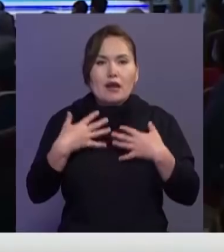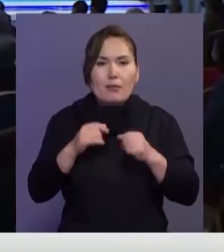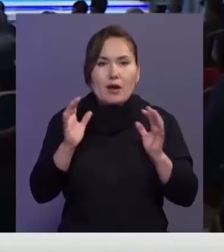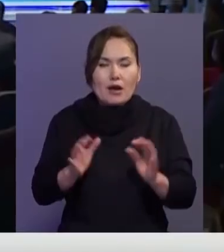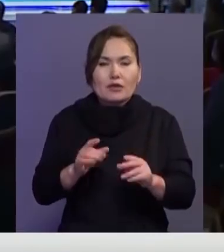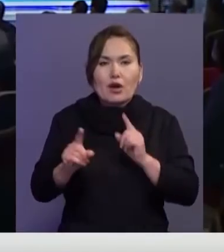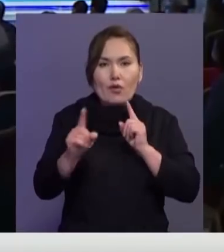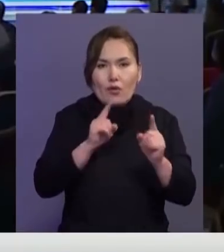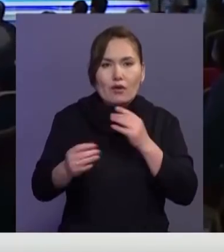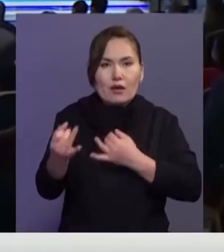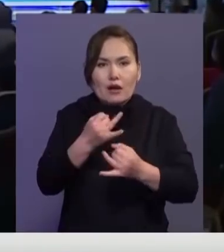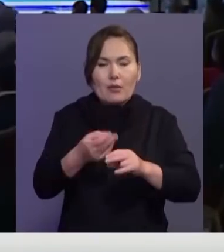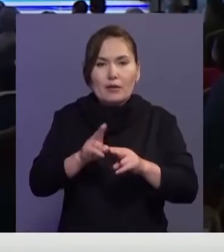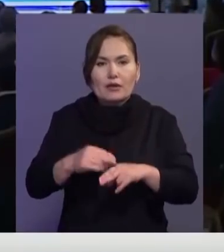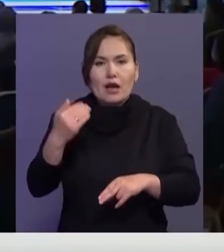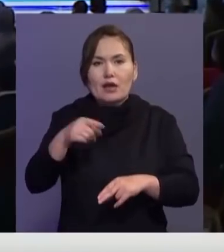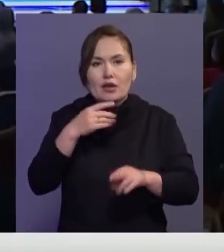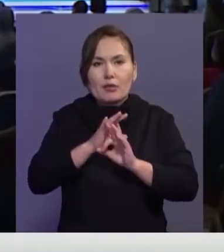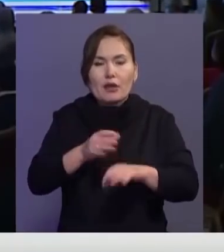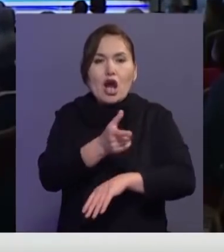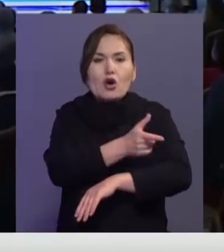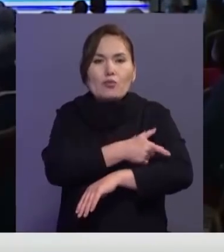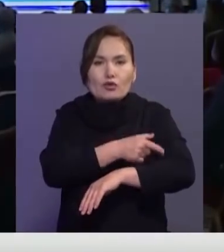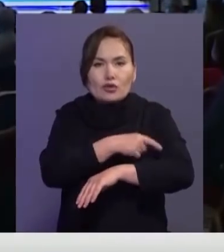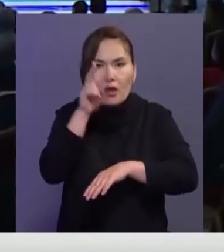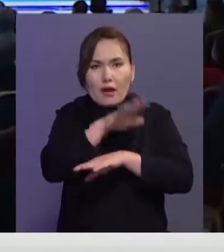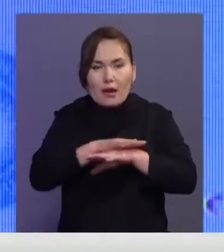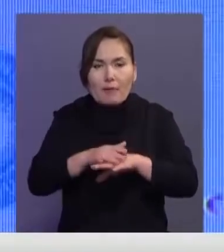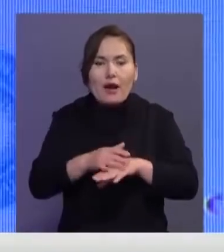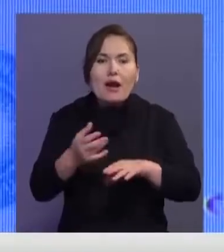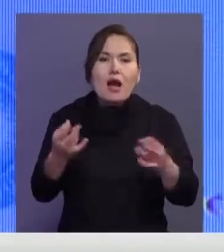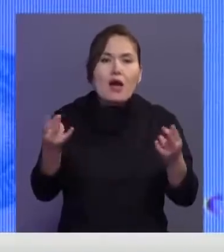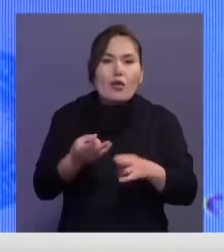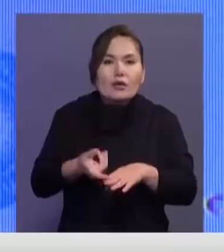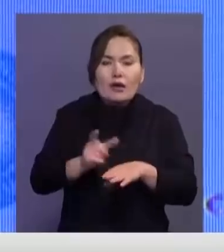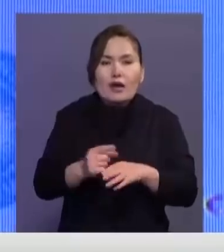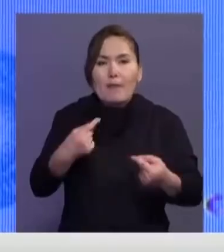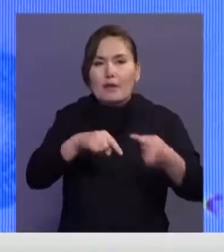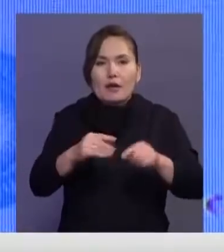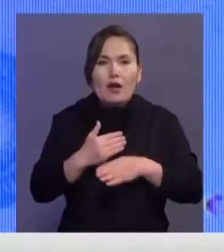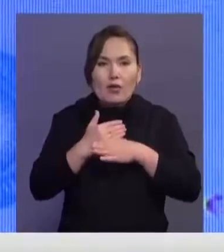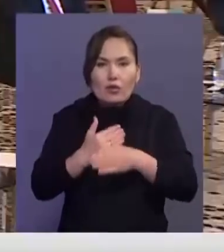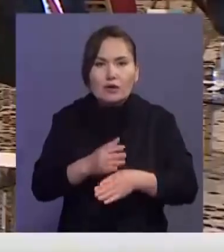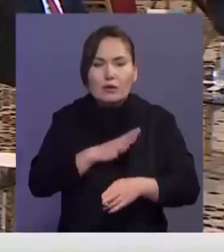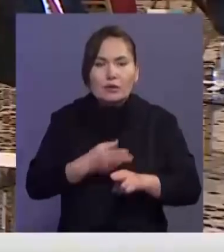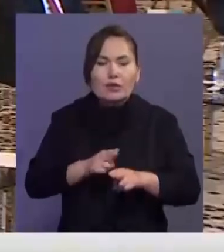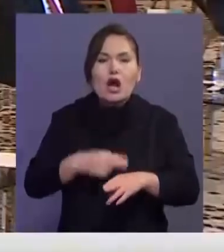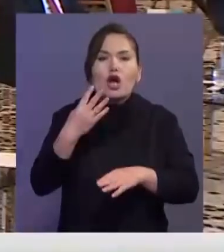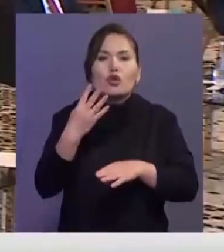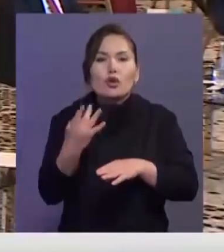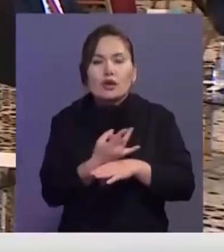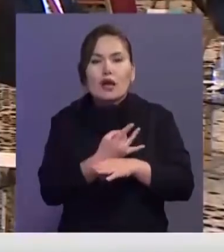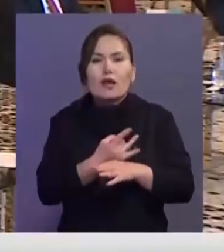кенгес отырысында осылай деді. Оның өтінші мүші мемлекеттер ең ғажетті кезеңді бір-біріне қолдау көрсеткен. Осымен